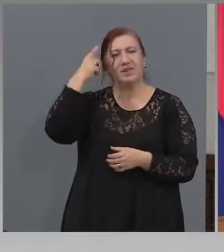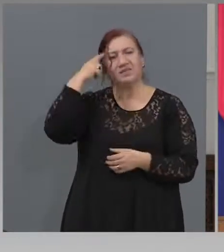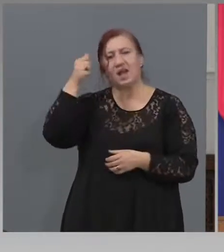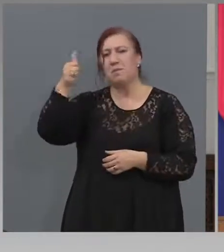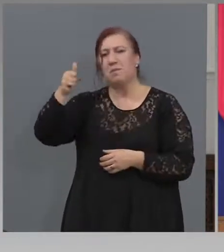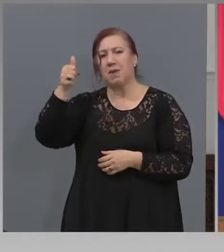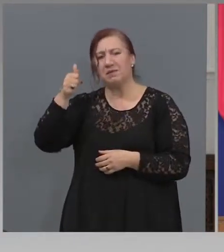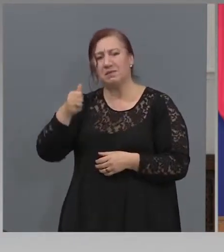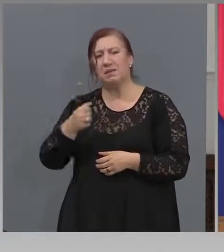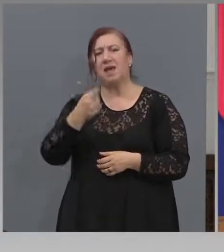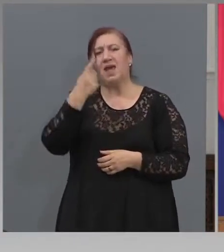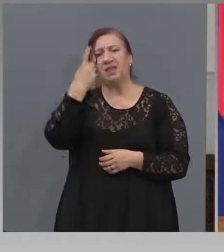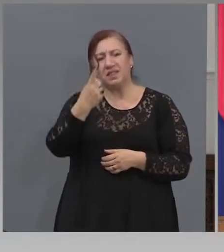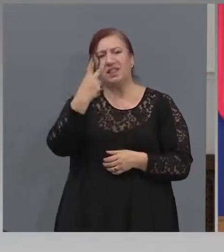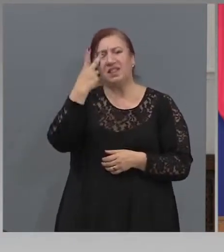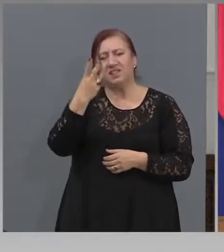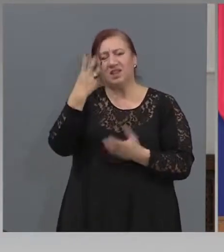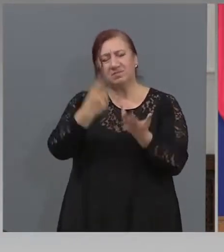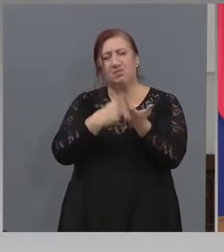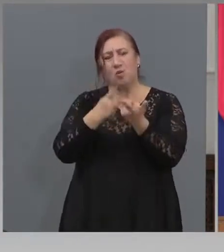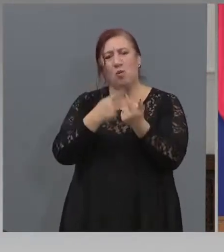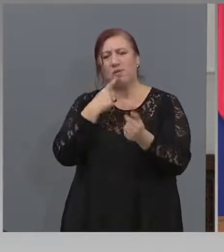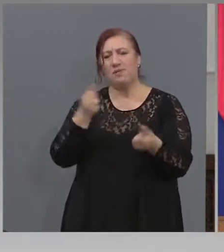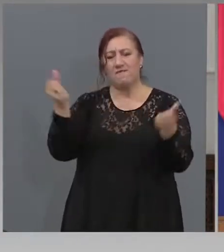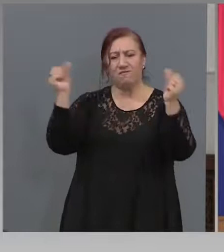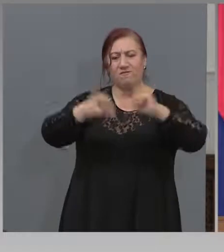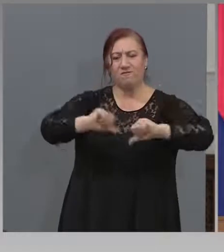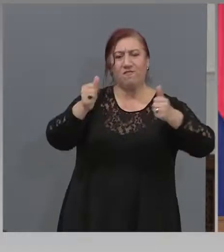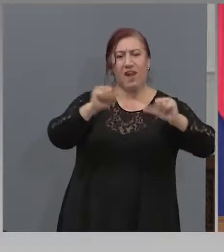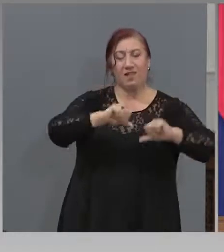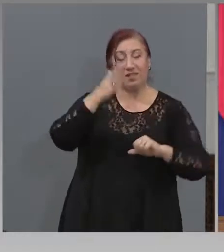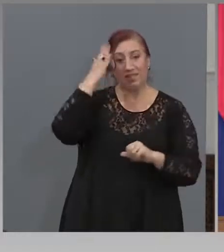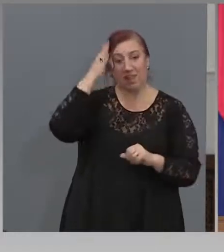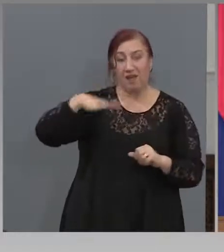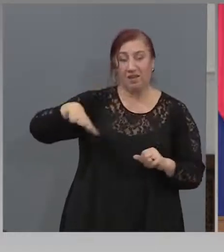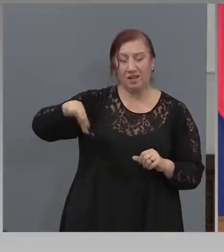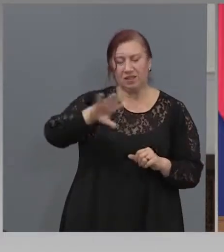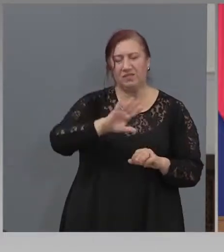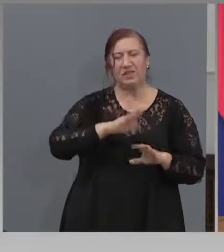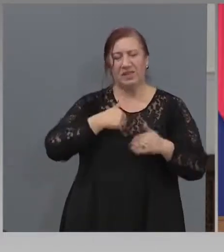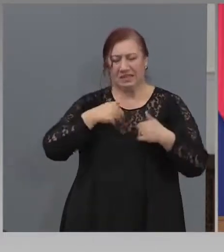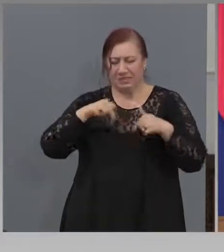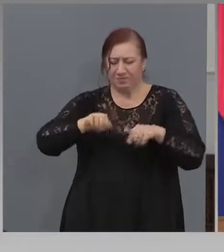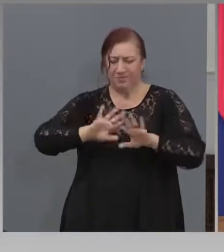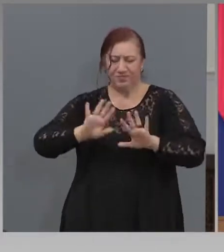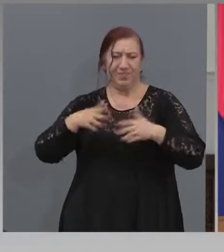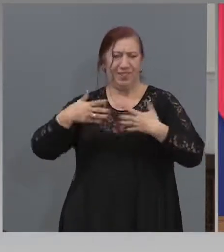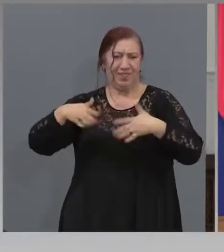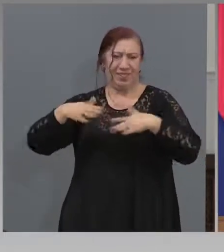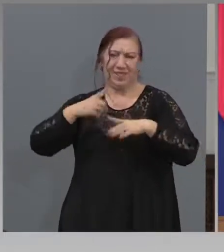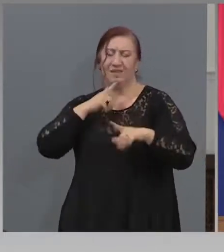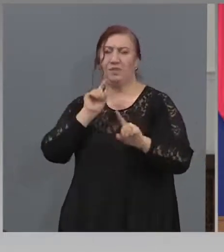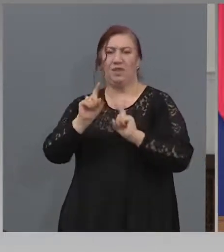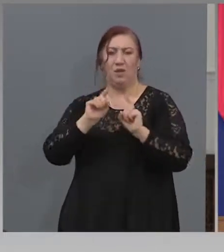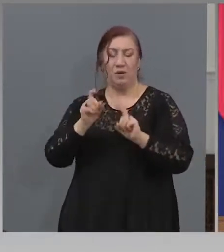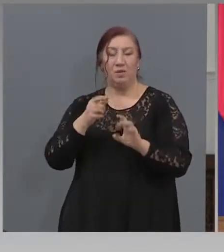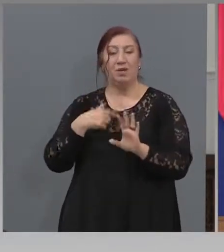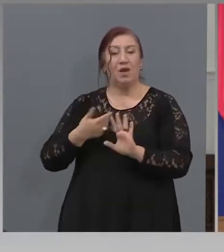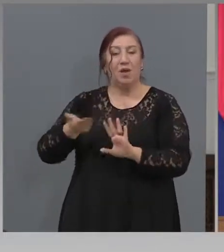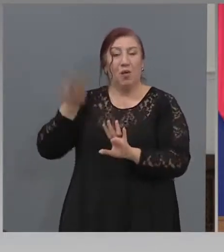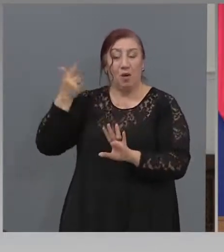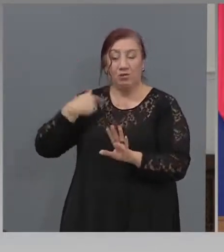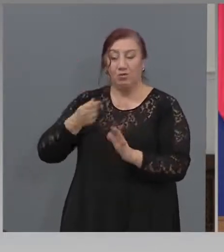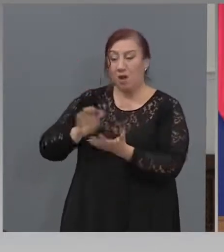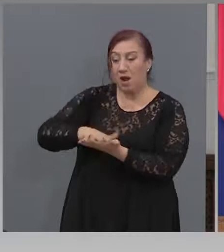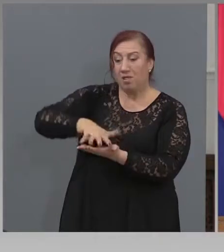са фалирали държавата, така че дори не искам да им коментирам. Ние, когато сме имали най-много пари, не сме давали